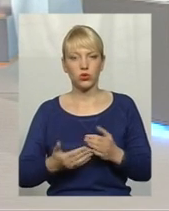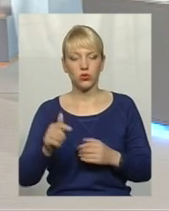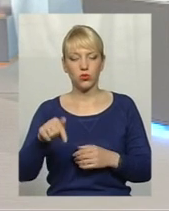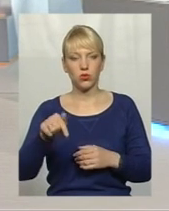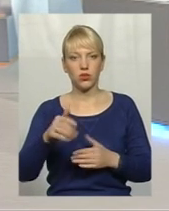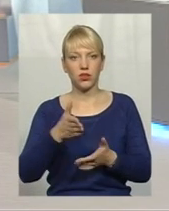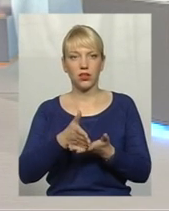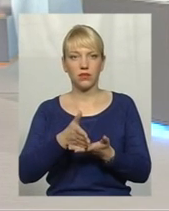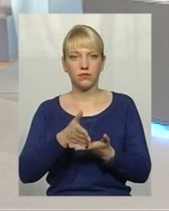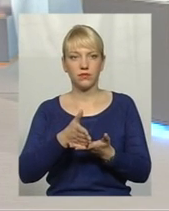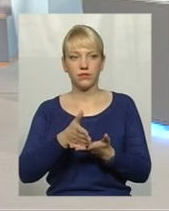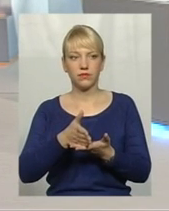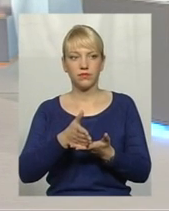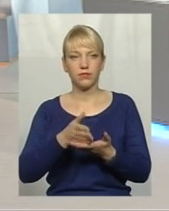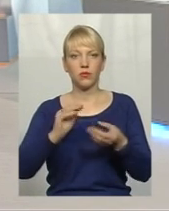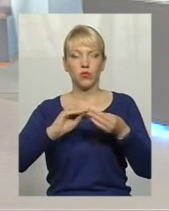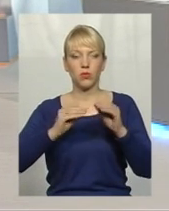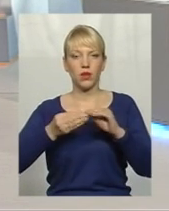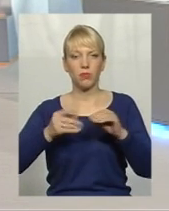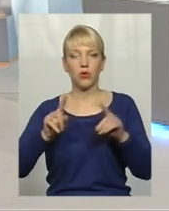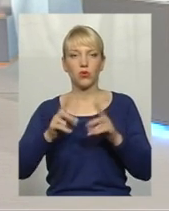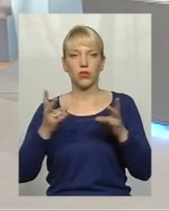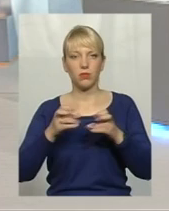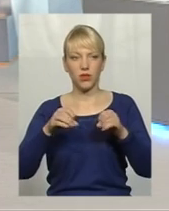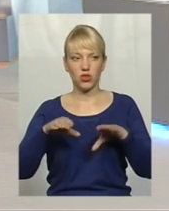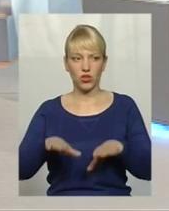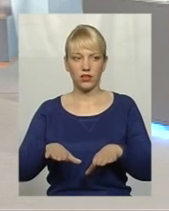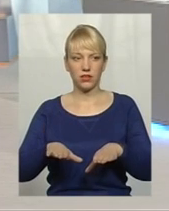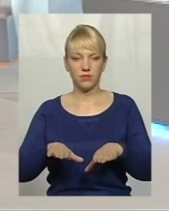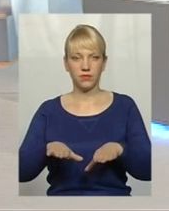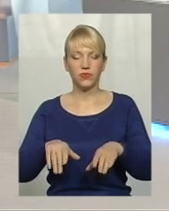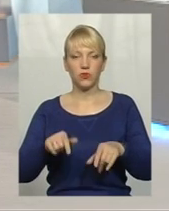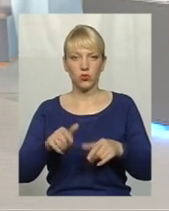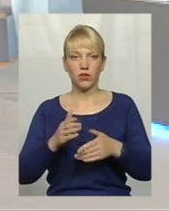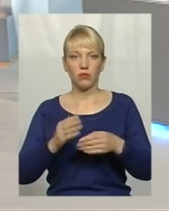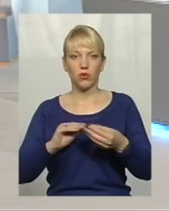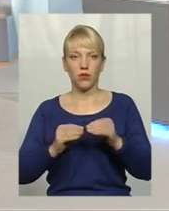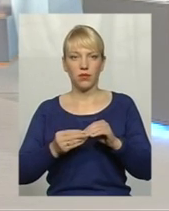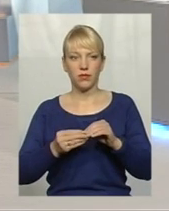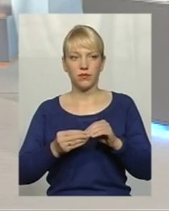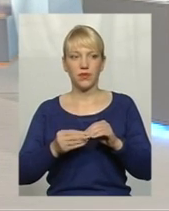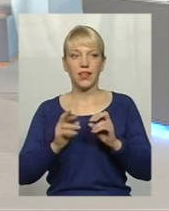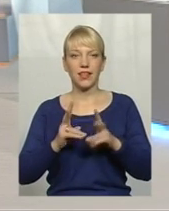проблема, яку треба рішати. Тут є проблема. Як це зробити?